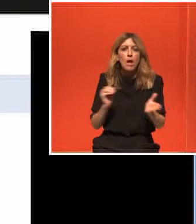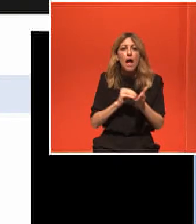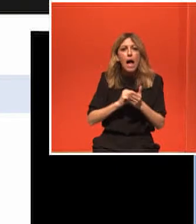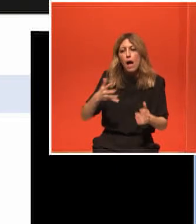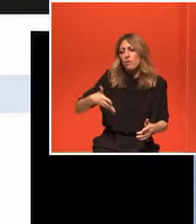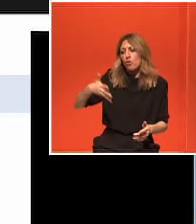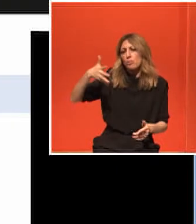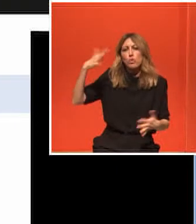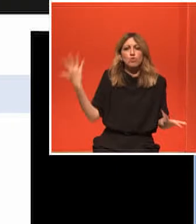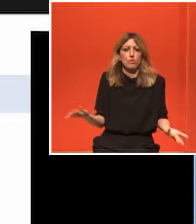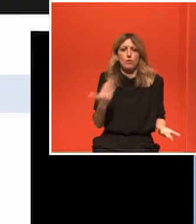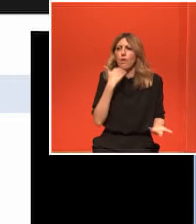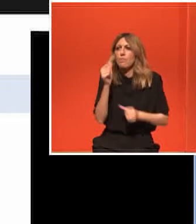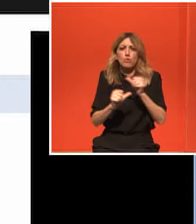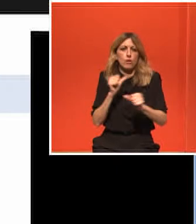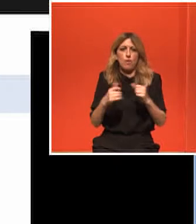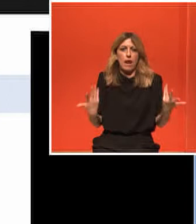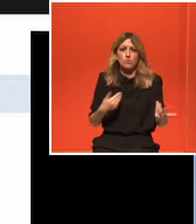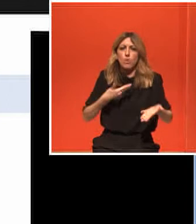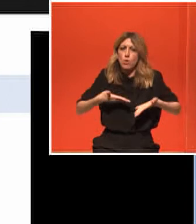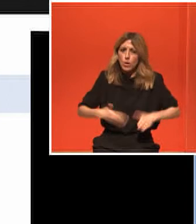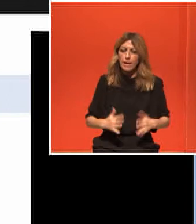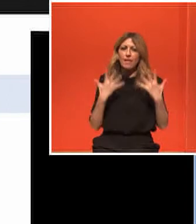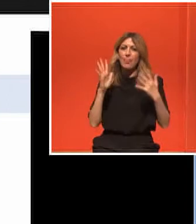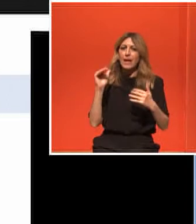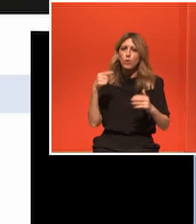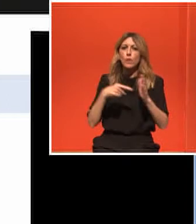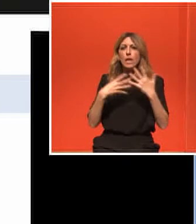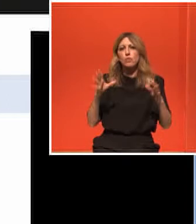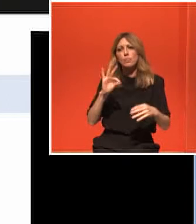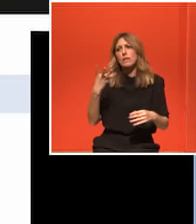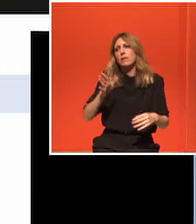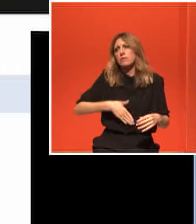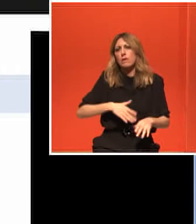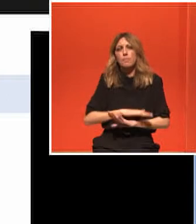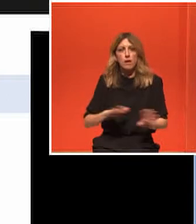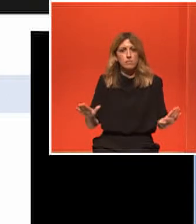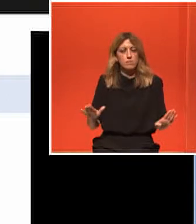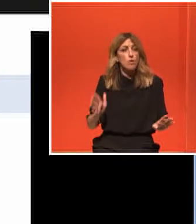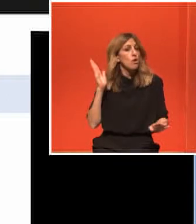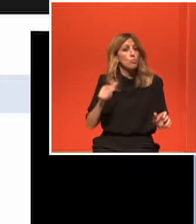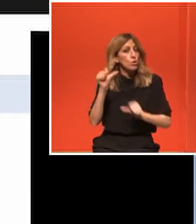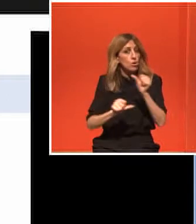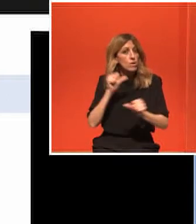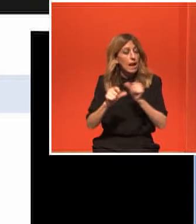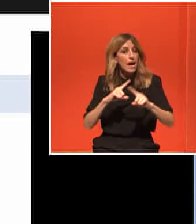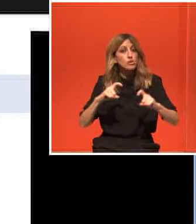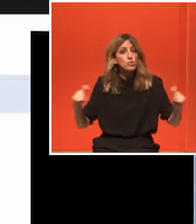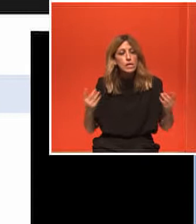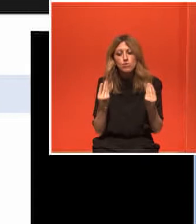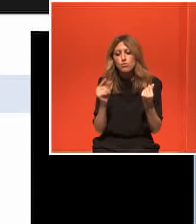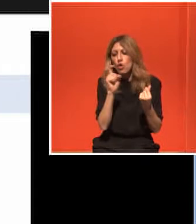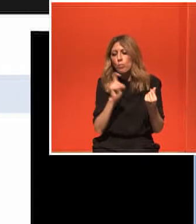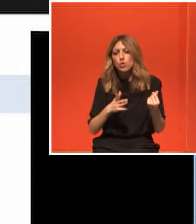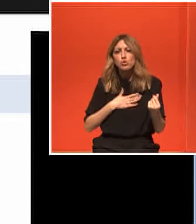Ιουλίου του 1954 γεννήθηκα. Εκείνο όμως που μπορώ να αλλάξω είναι την καθιστική μου, τον τρόπο ζωής μου. Μπορώ να αλλάξω